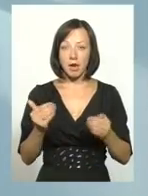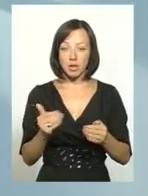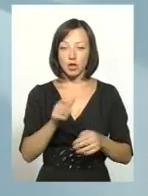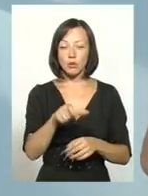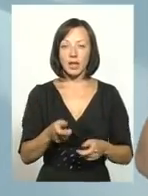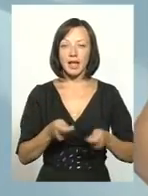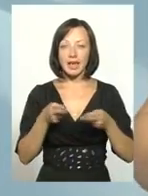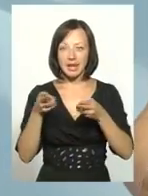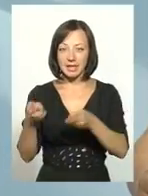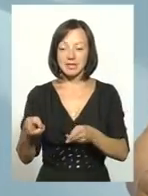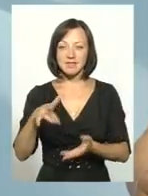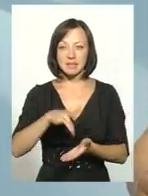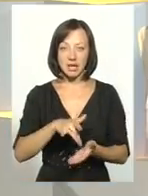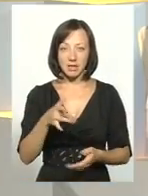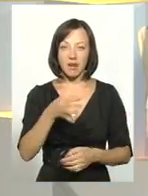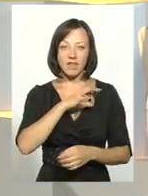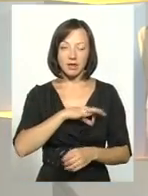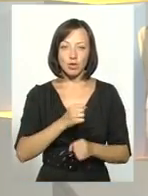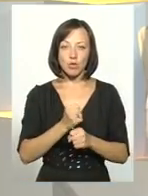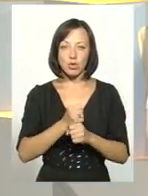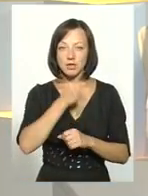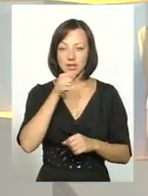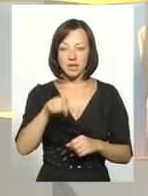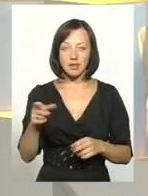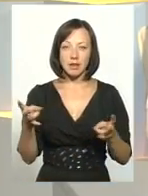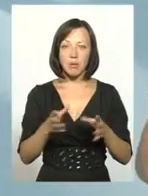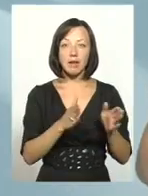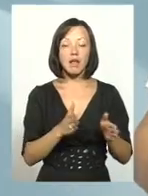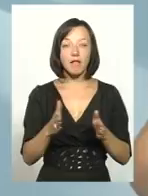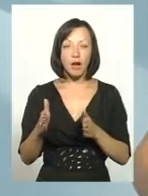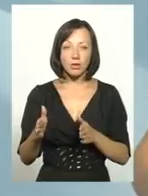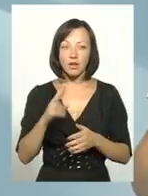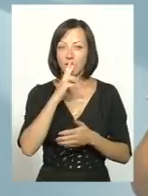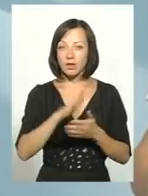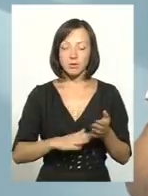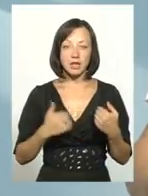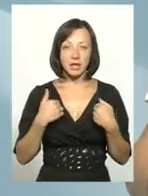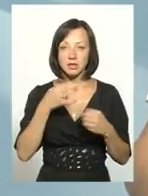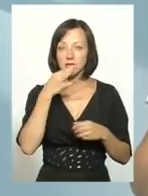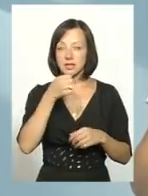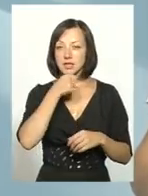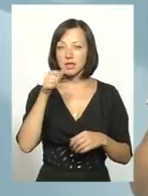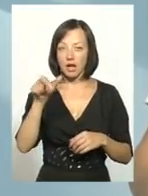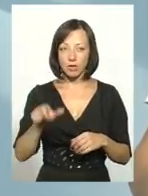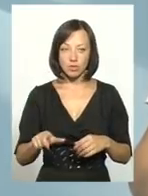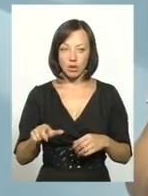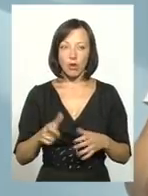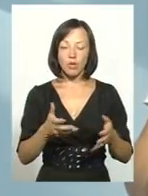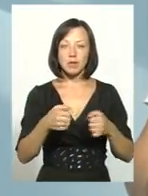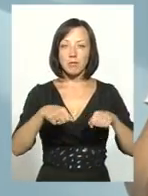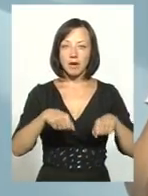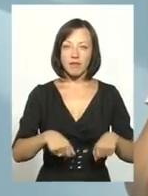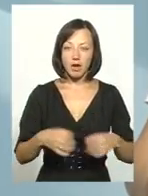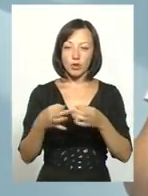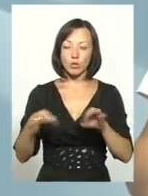адміністративний центр, тим ефективніша робота старости. Її треба налагодити. І, вибачте, я вам скажу так, староста острімав права і доступ до